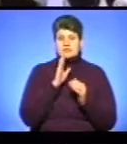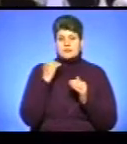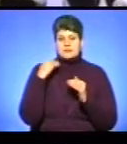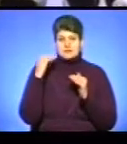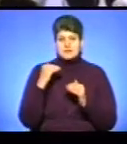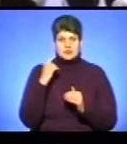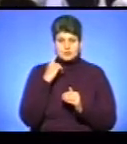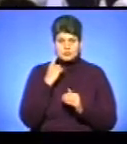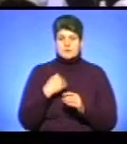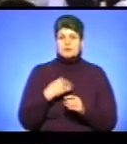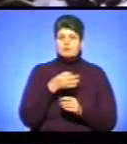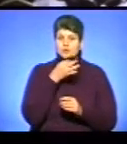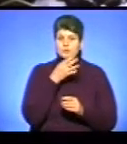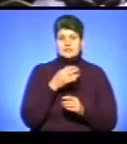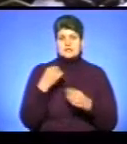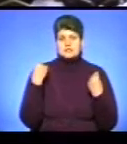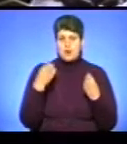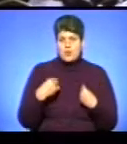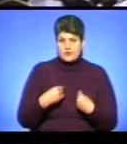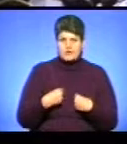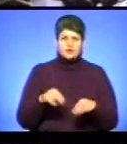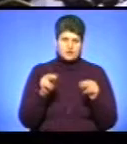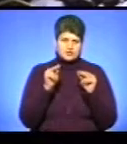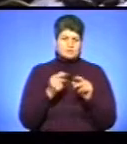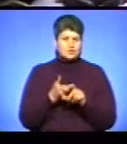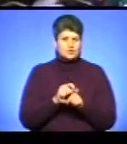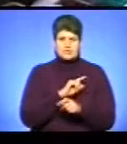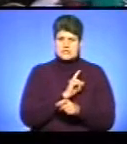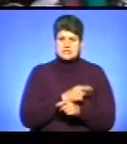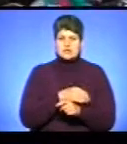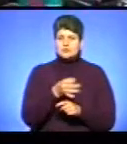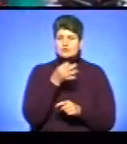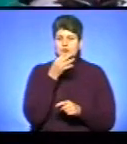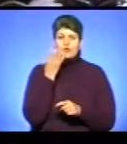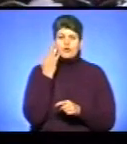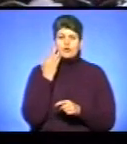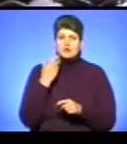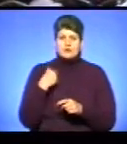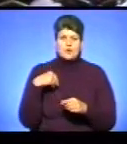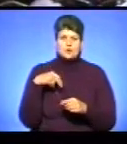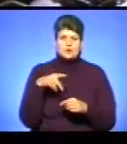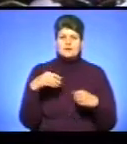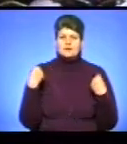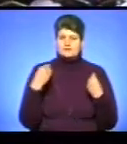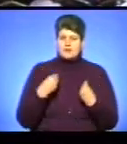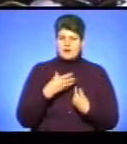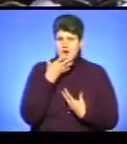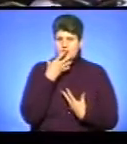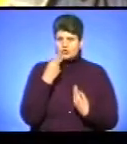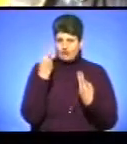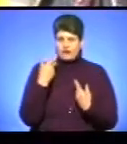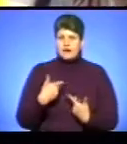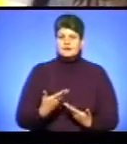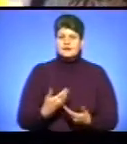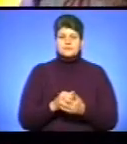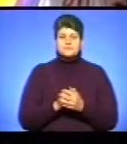одяг. Якщо чесно, мені дуже сильно сподобається, коли я хочу тіфілею, так гарно виглядаю.